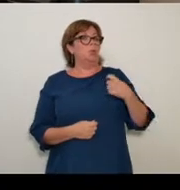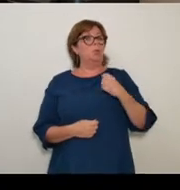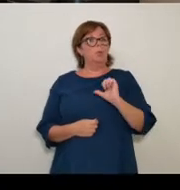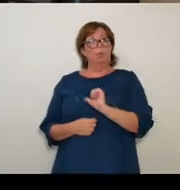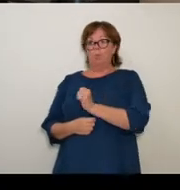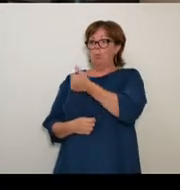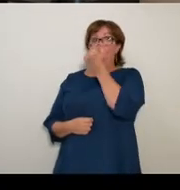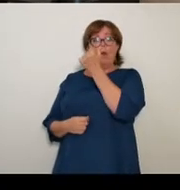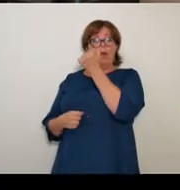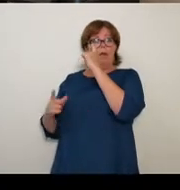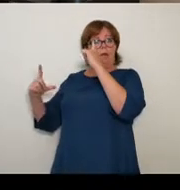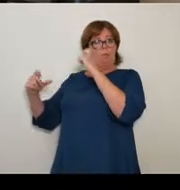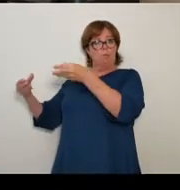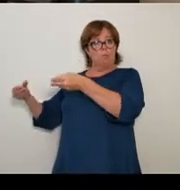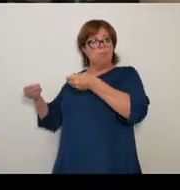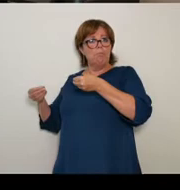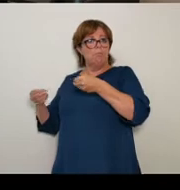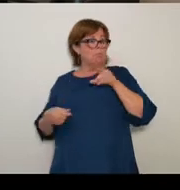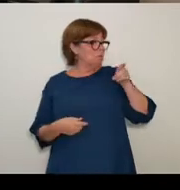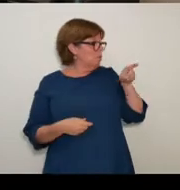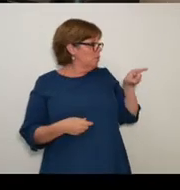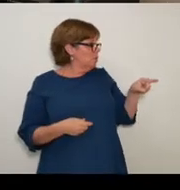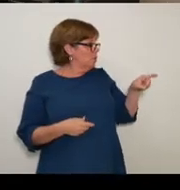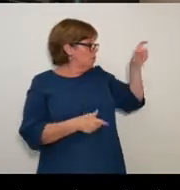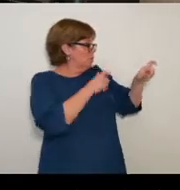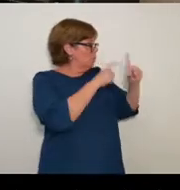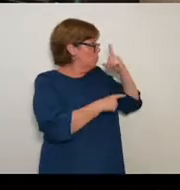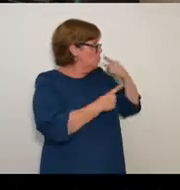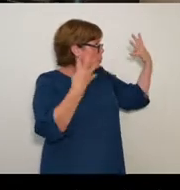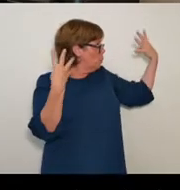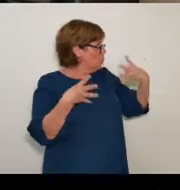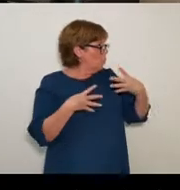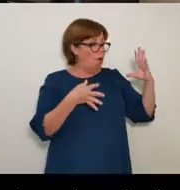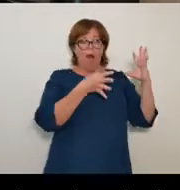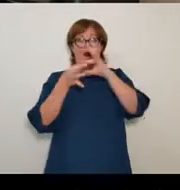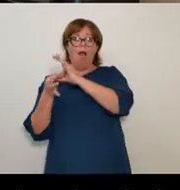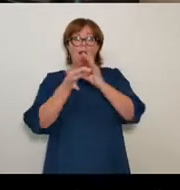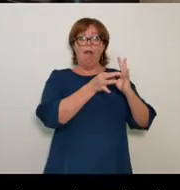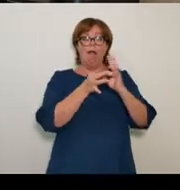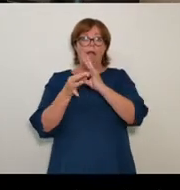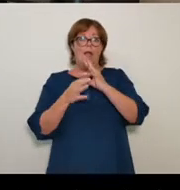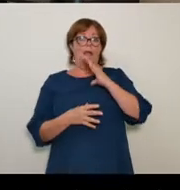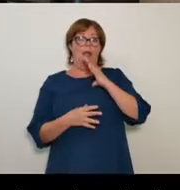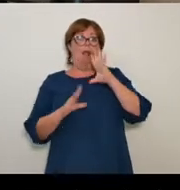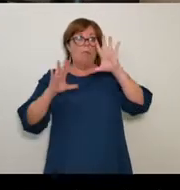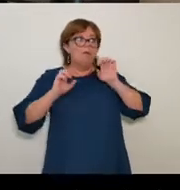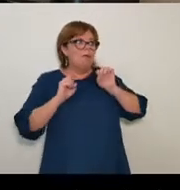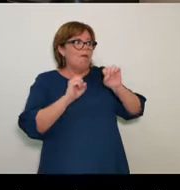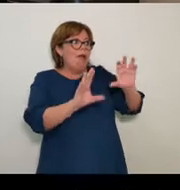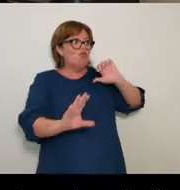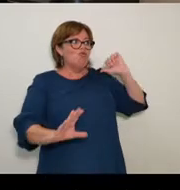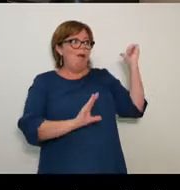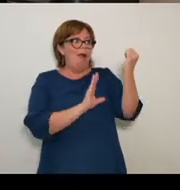un lien entre cette seconde rencontre et la première, une articulation, que je laisse au lecteur le soin de